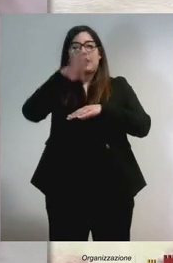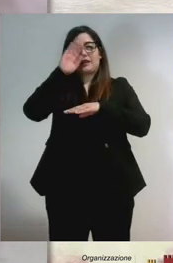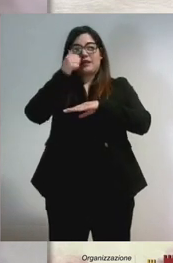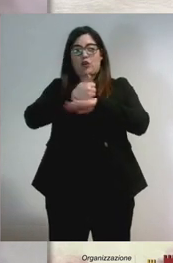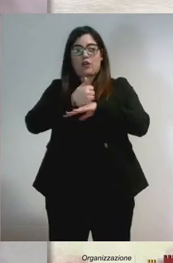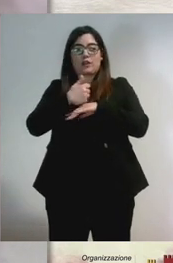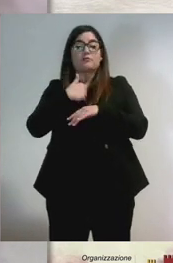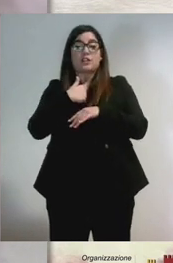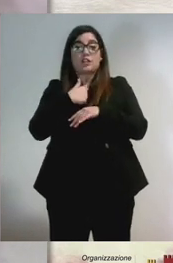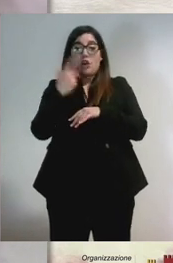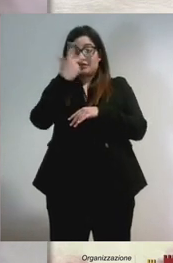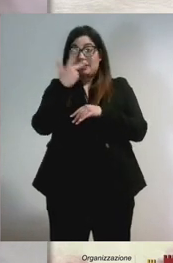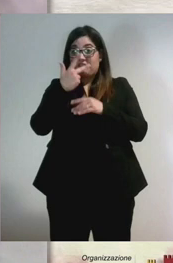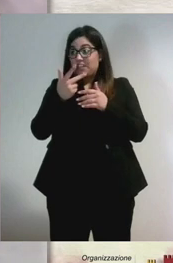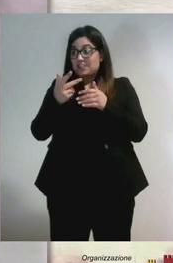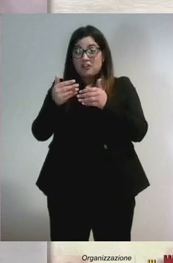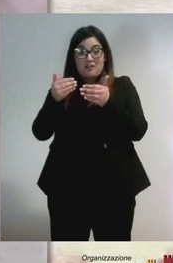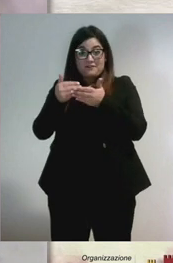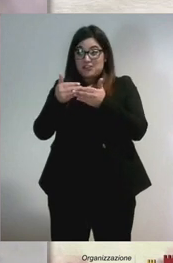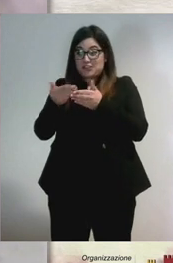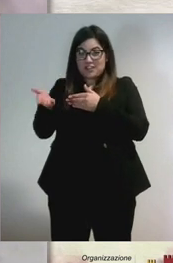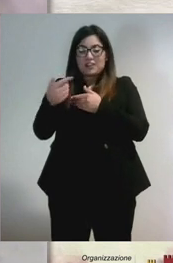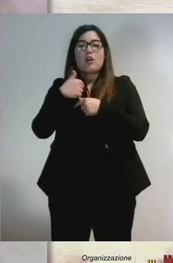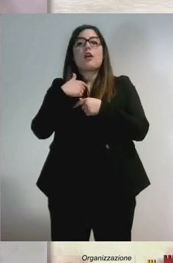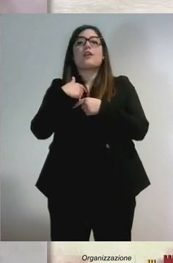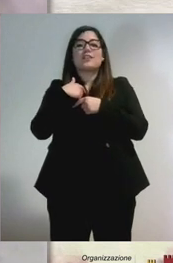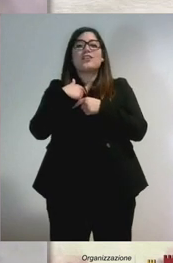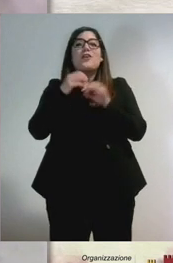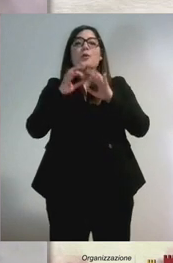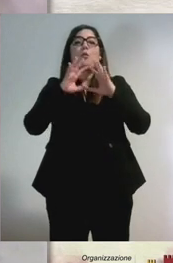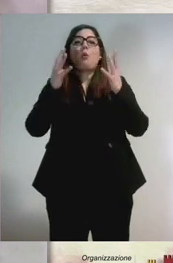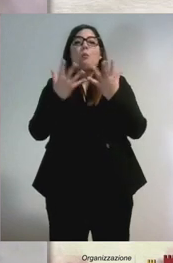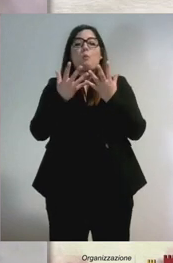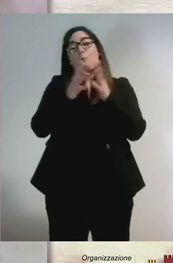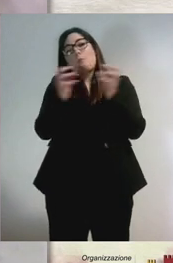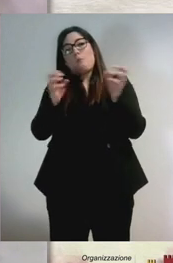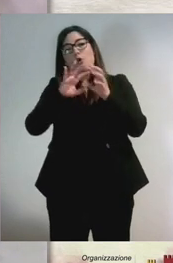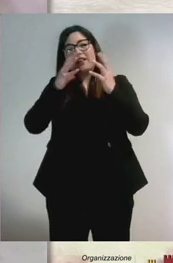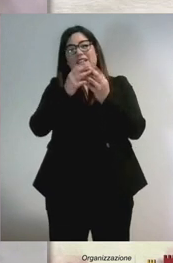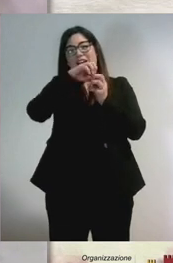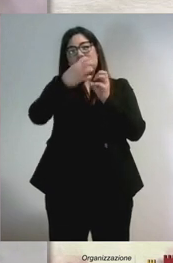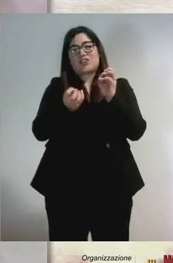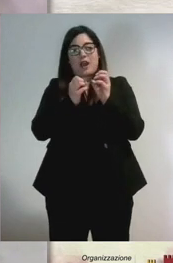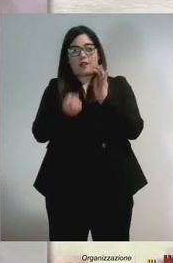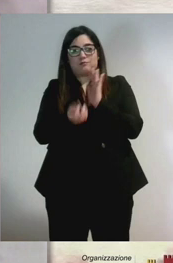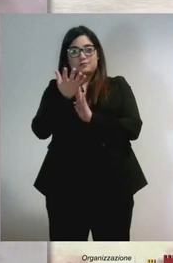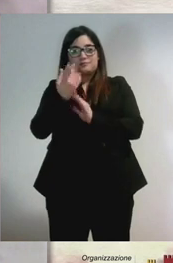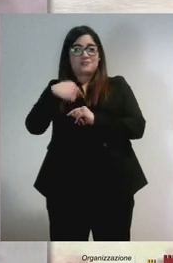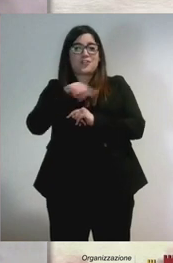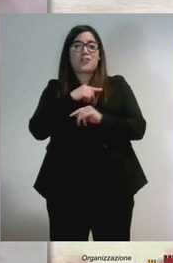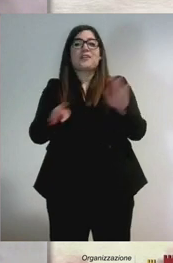da Treviso a creare una multinazionale. Siamo partiti in quattro persone in un garage.